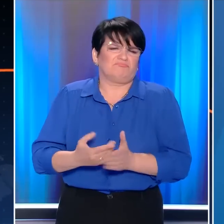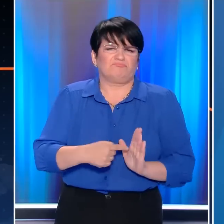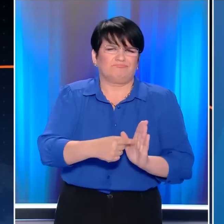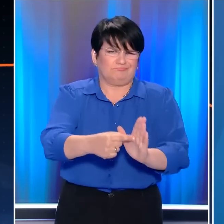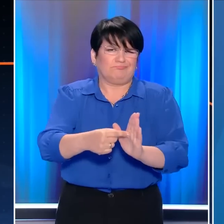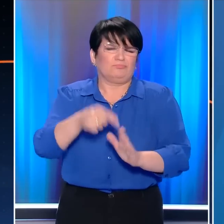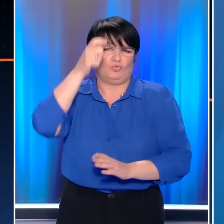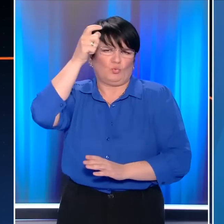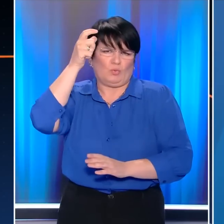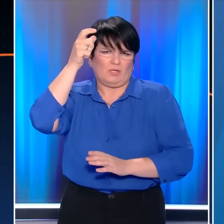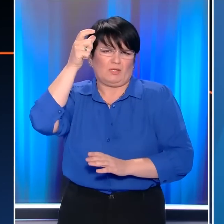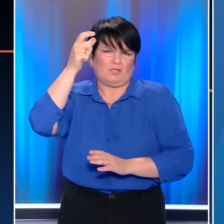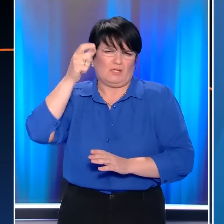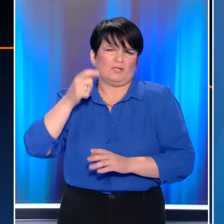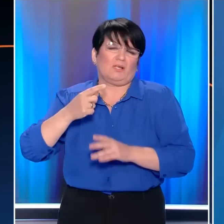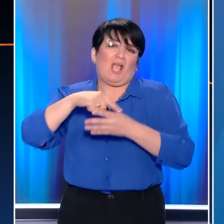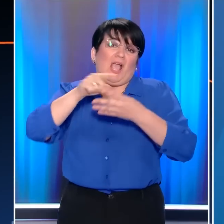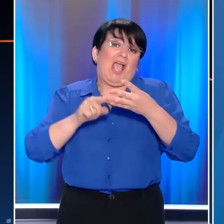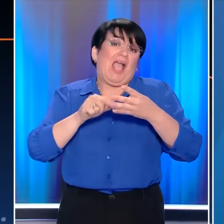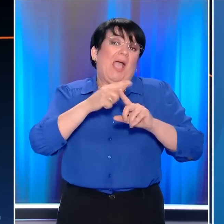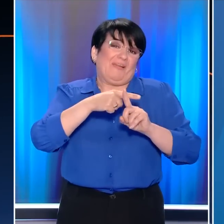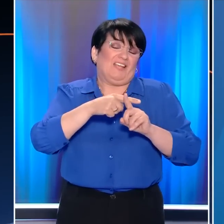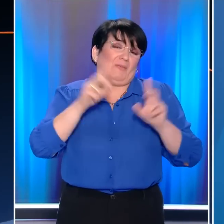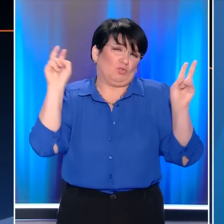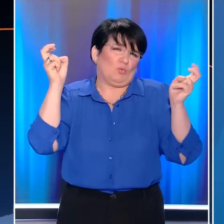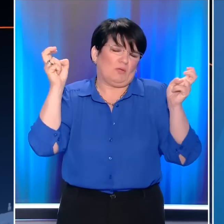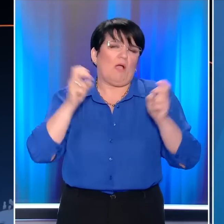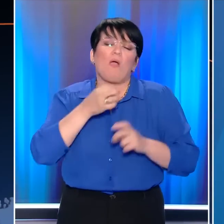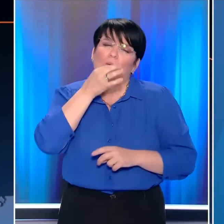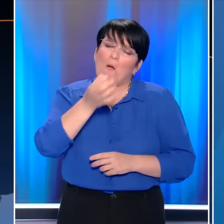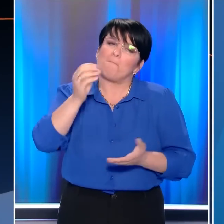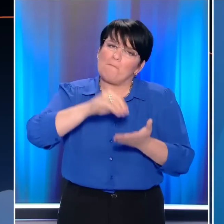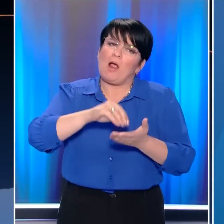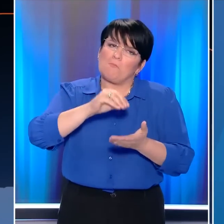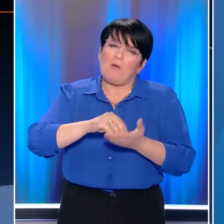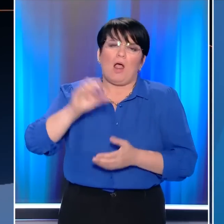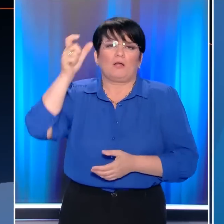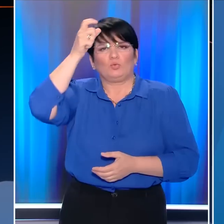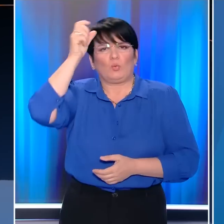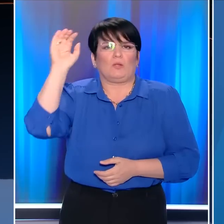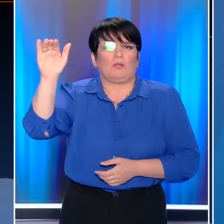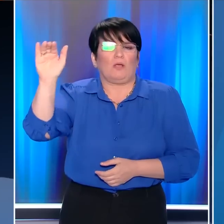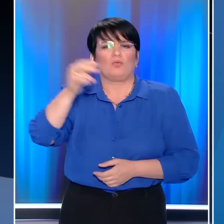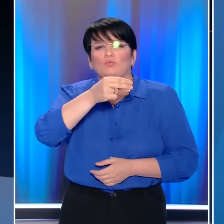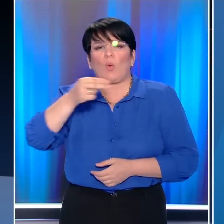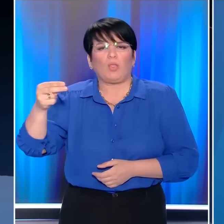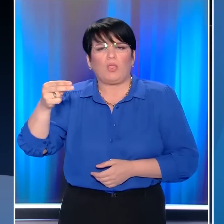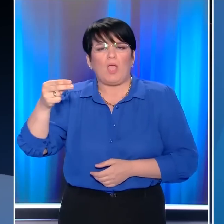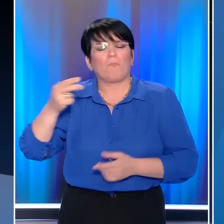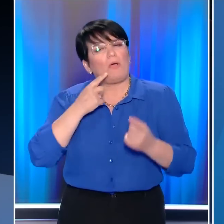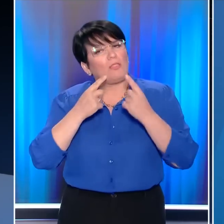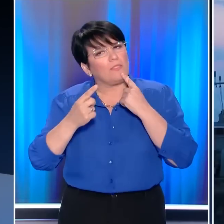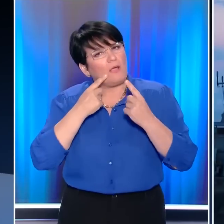εισαγωγικών τουρκική επιχειρηματολογία και εγώ θα εξακολουθώ να καλώ την Τουρκία σε έναν καλόπιστο